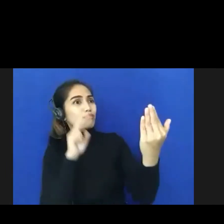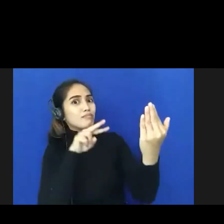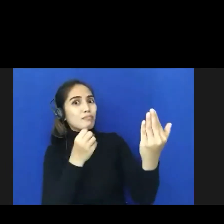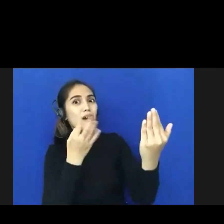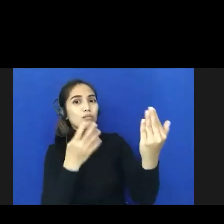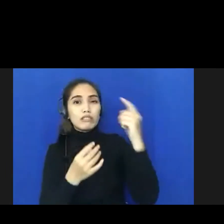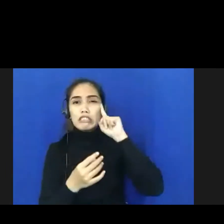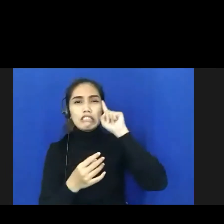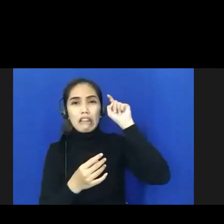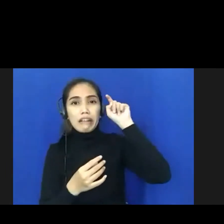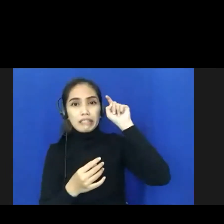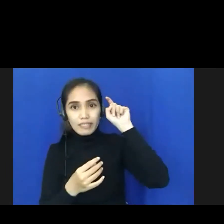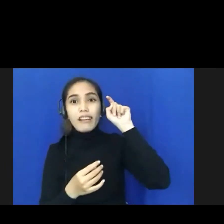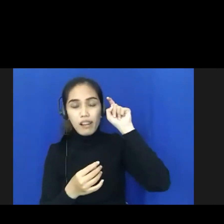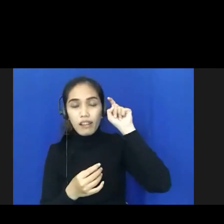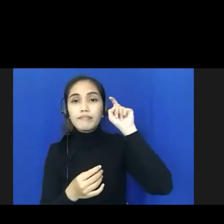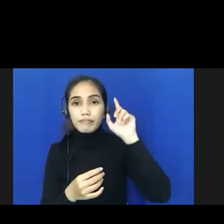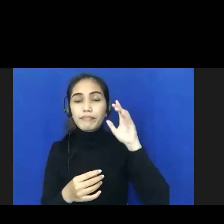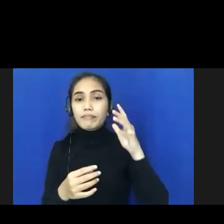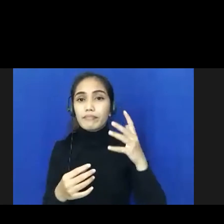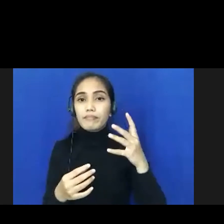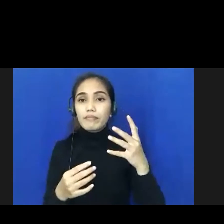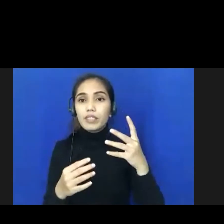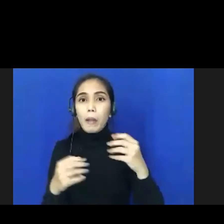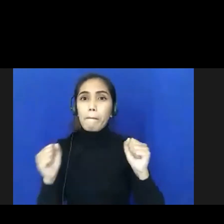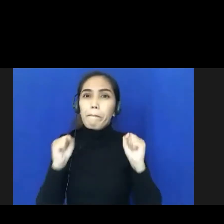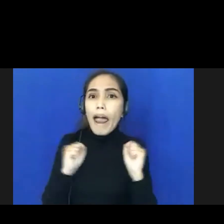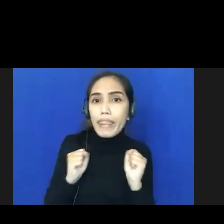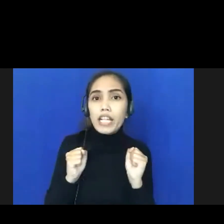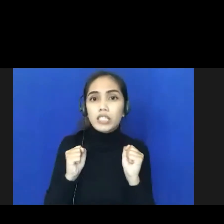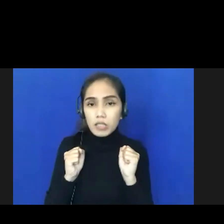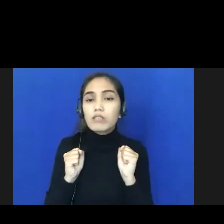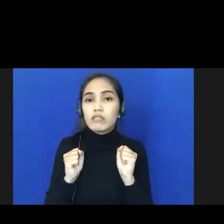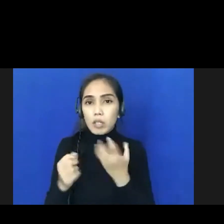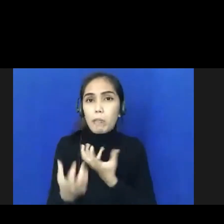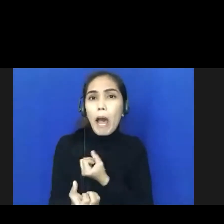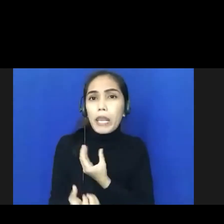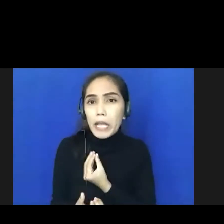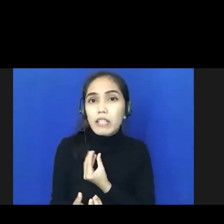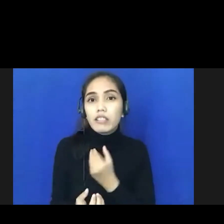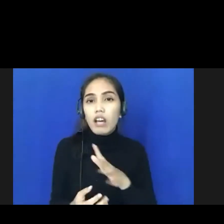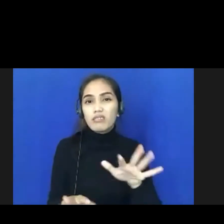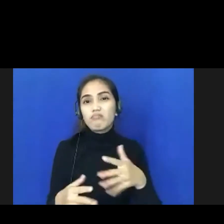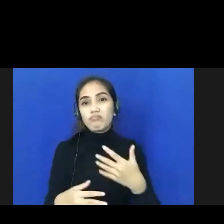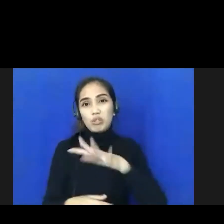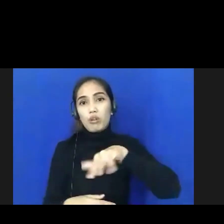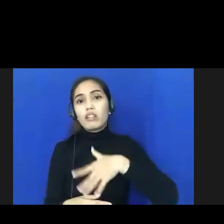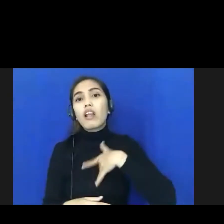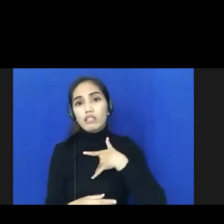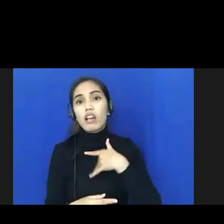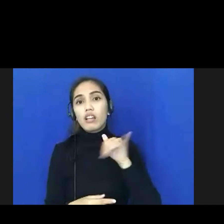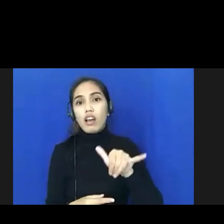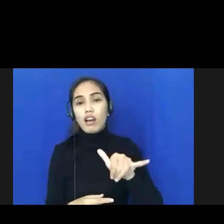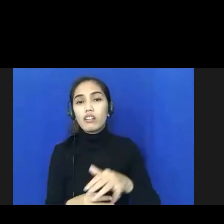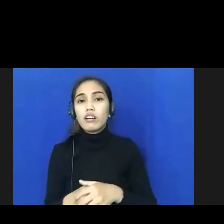stress atau tingkat daripada kepanikan itu dapat kita rasakan ya kami